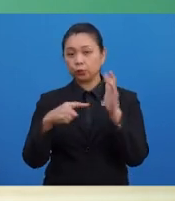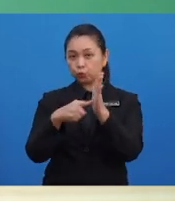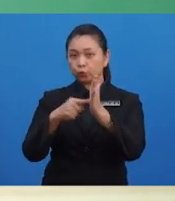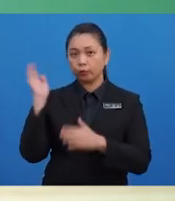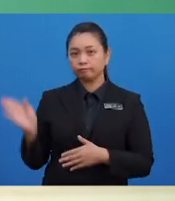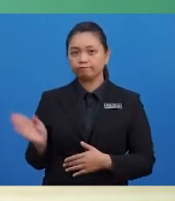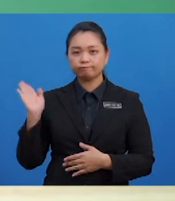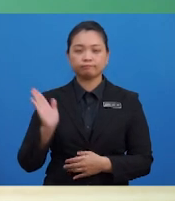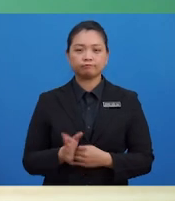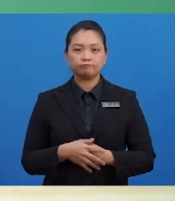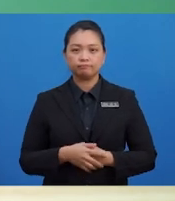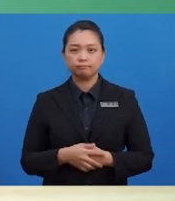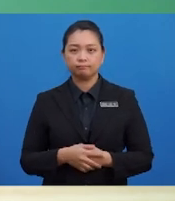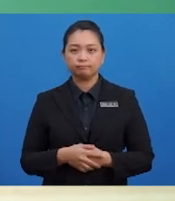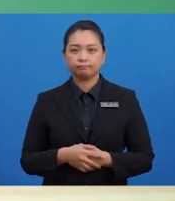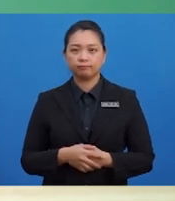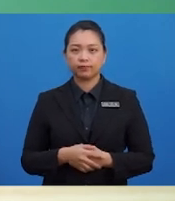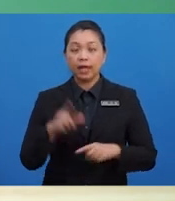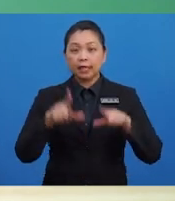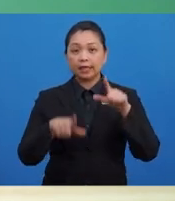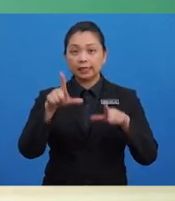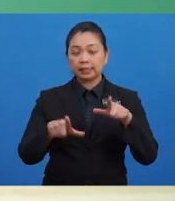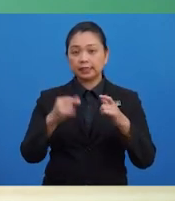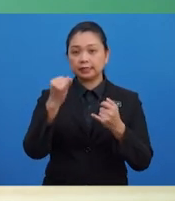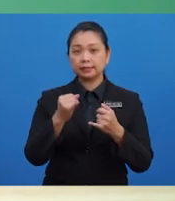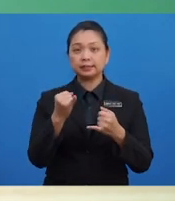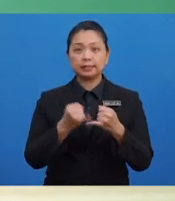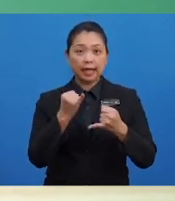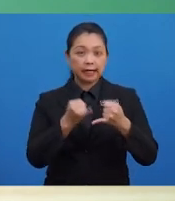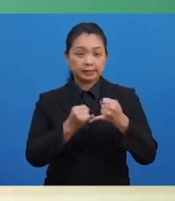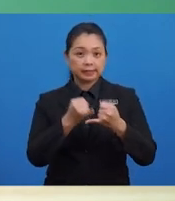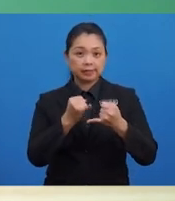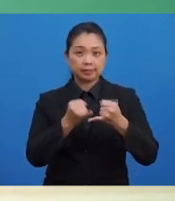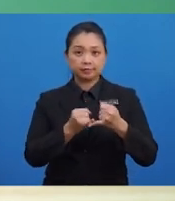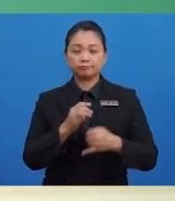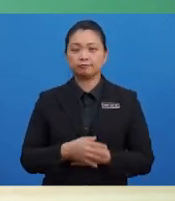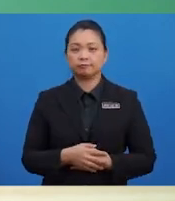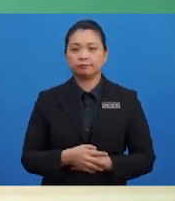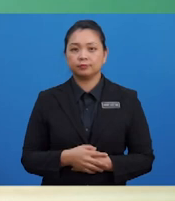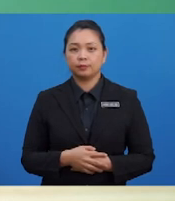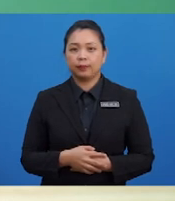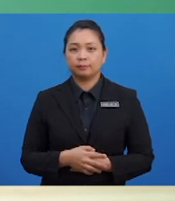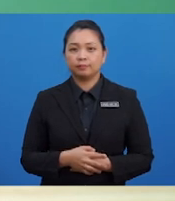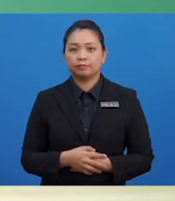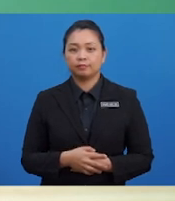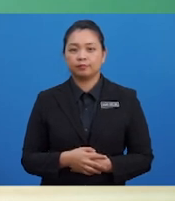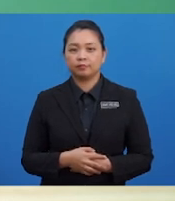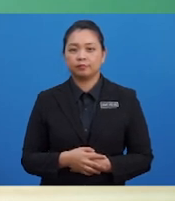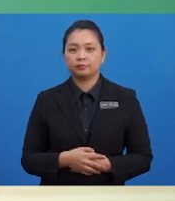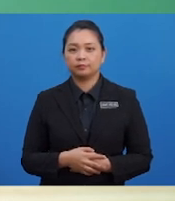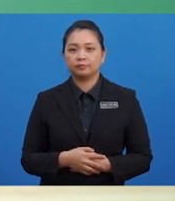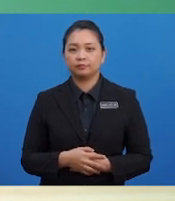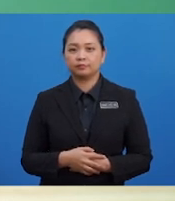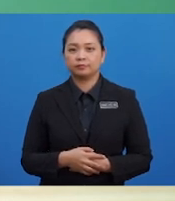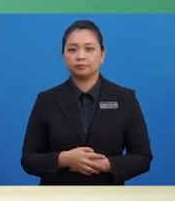dipaparkan. Langkah yang seterusnya ialah langkah yang terakhir. Iaitu merekod item